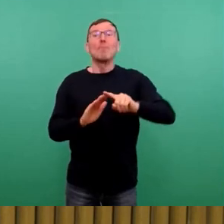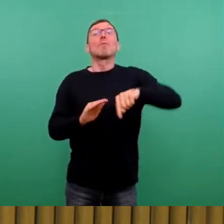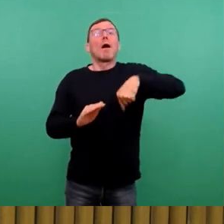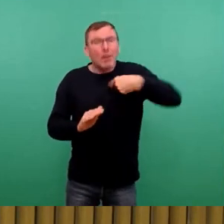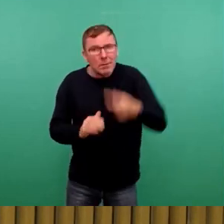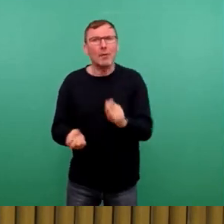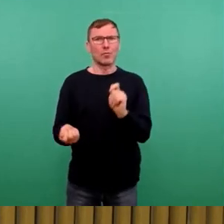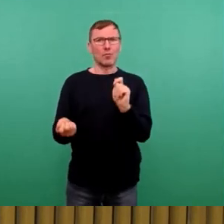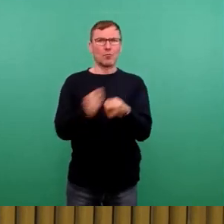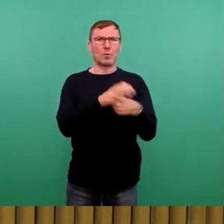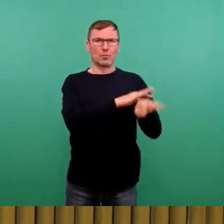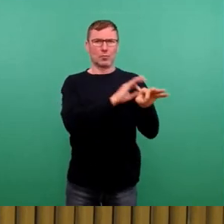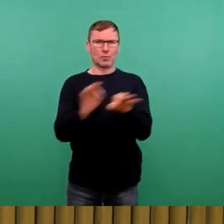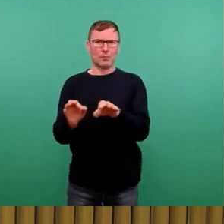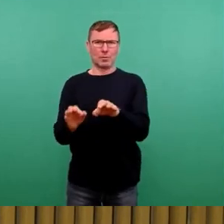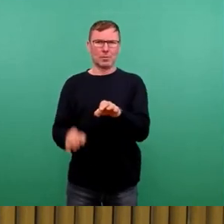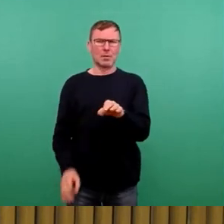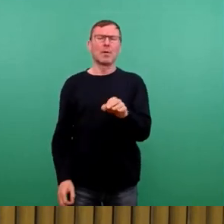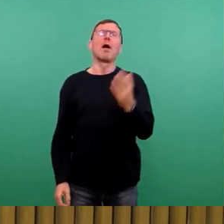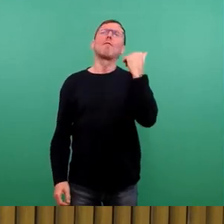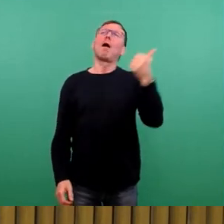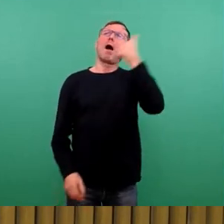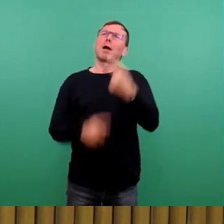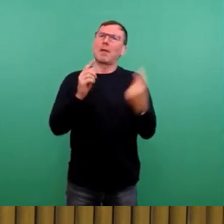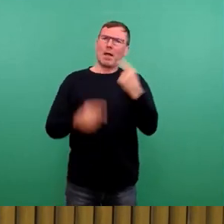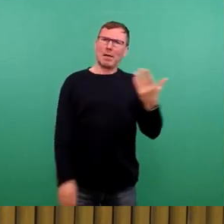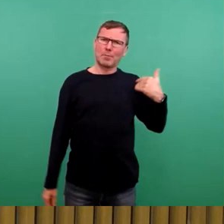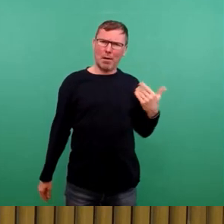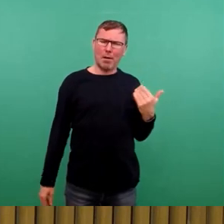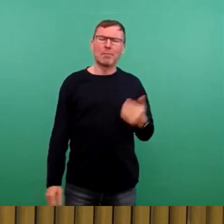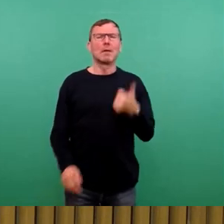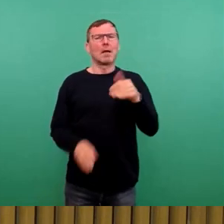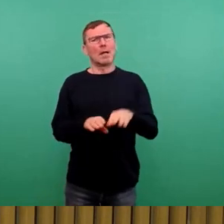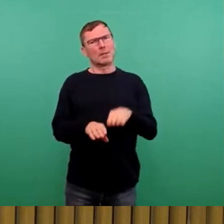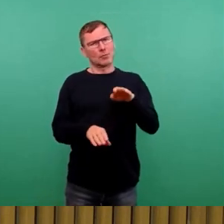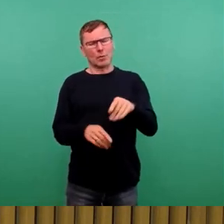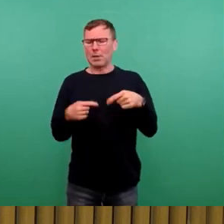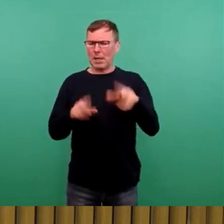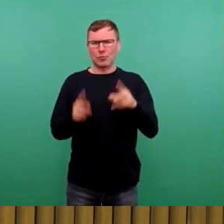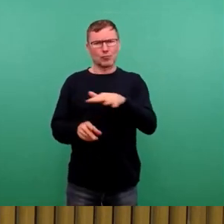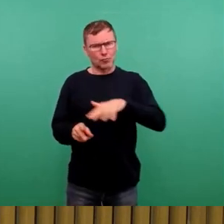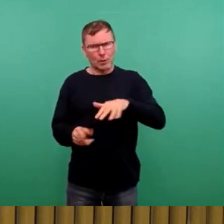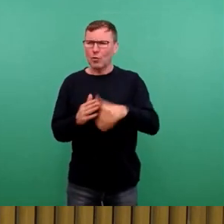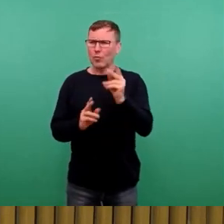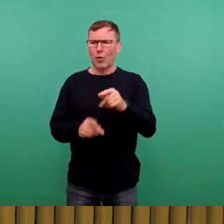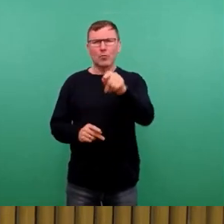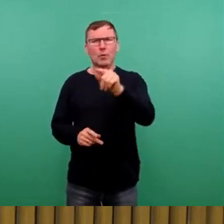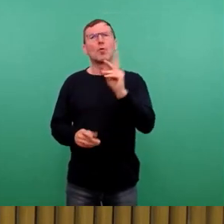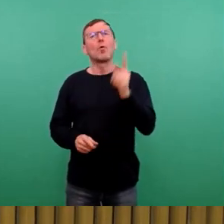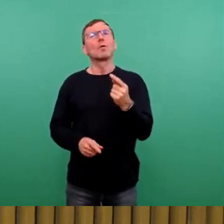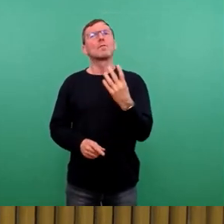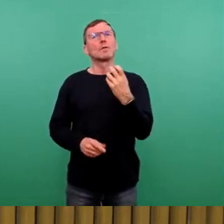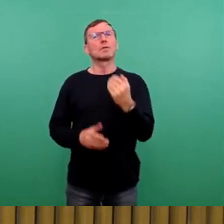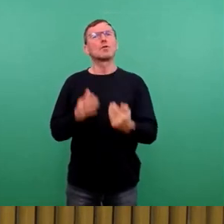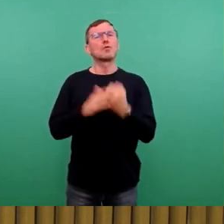vorzunehmen. Damals, vor anderthalb Jahren, wurden gesagt, dass zunächst nach dem ersten Schritt, vor allem hier in der Innenstadt, in der Neustadt, 140 Automaten von den